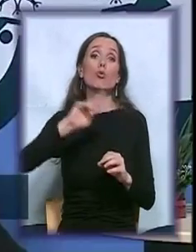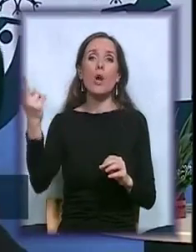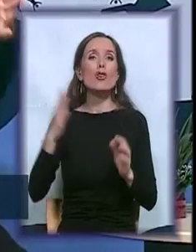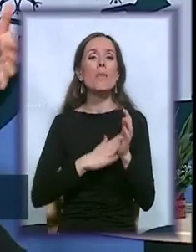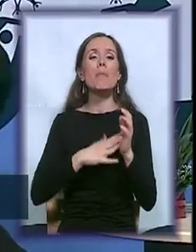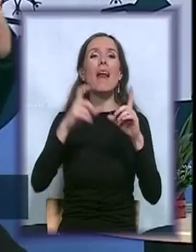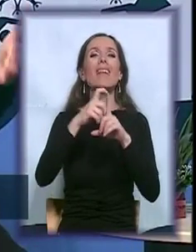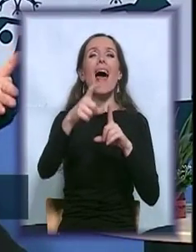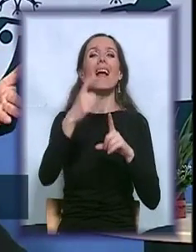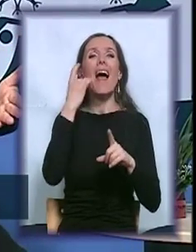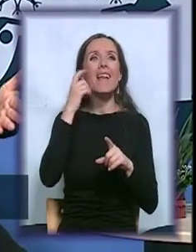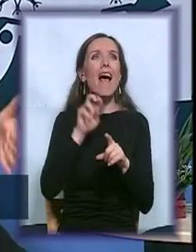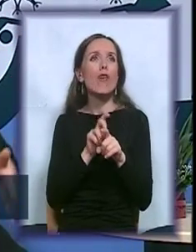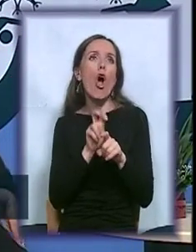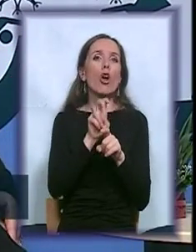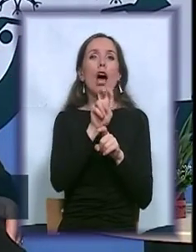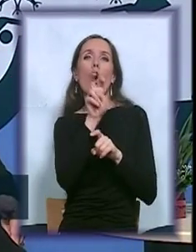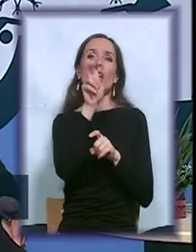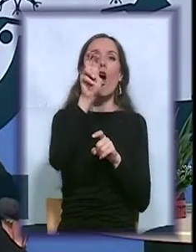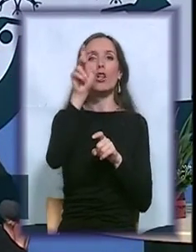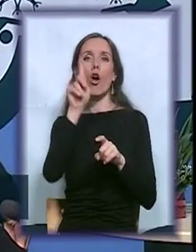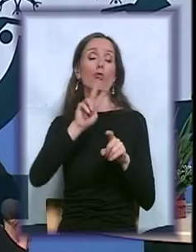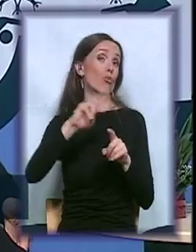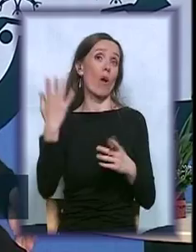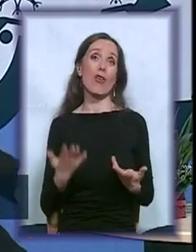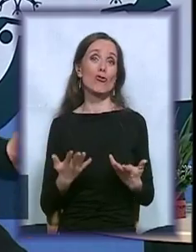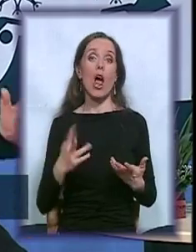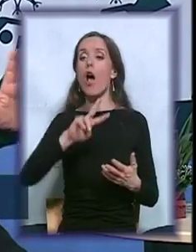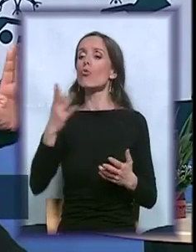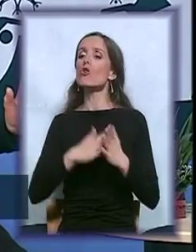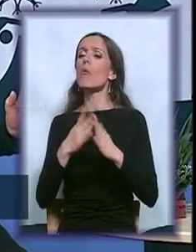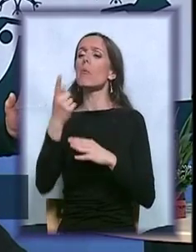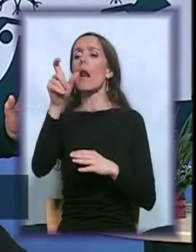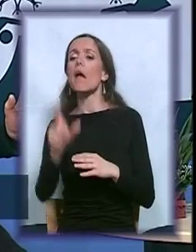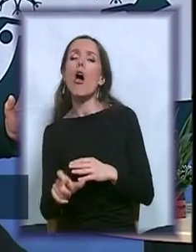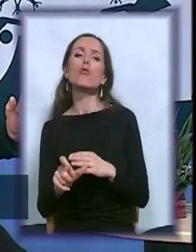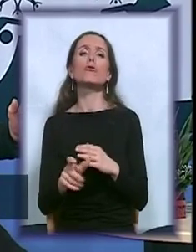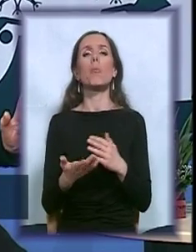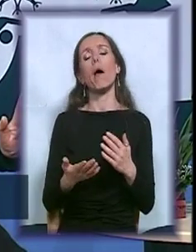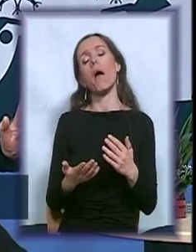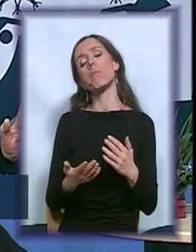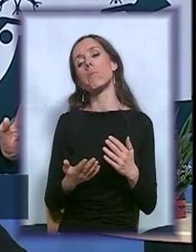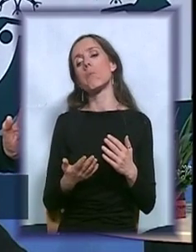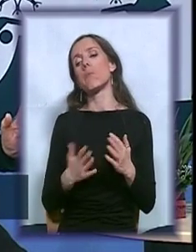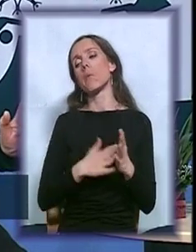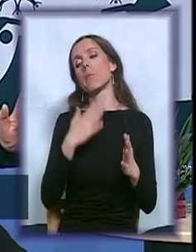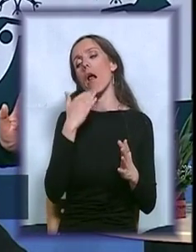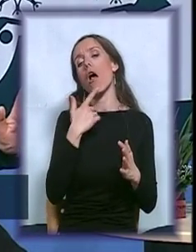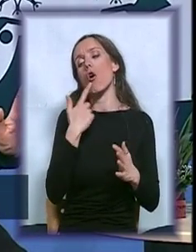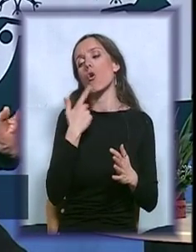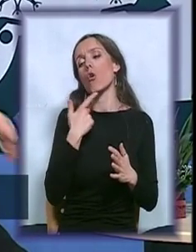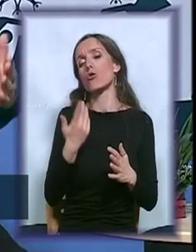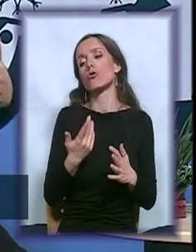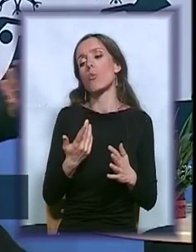kada je u pokretu, i kada hoda, i kada imamo jednu osobu koja je, ako bismo mogli tako da kažemo,